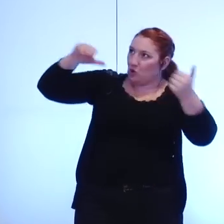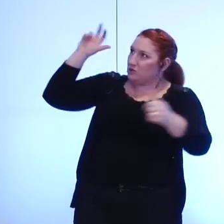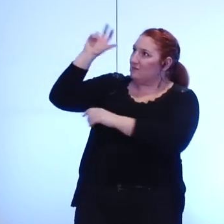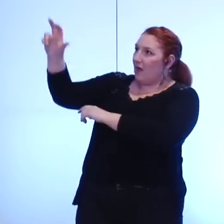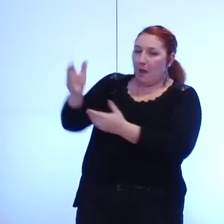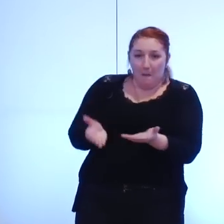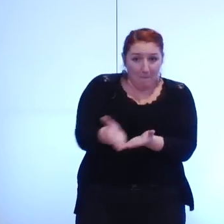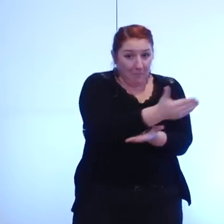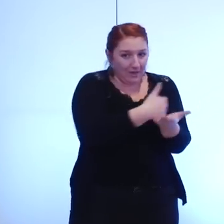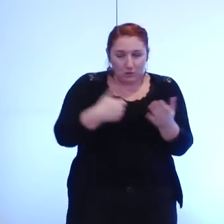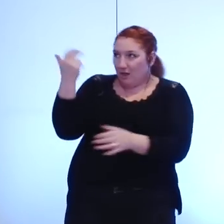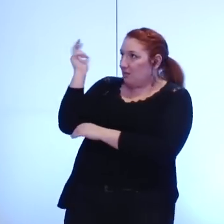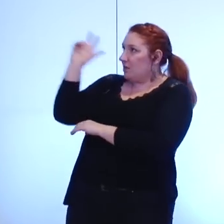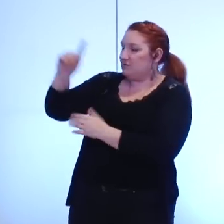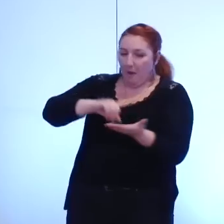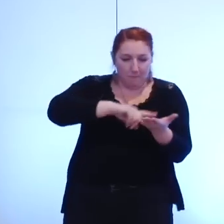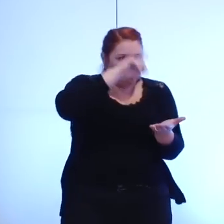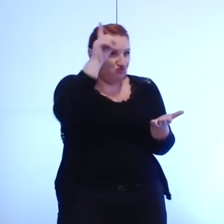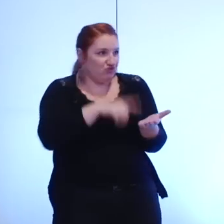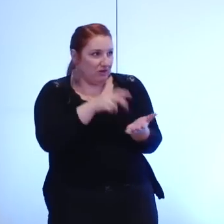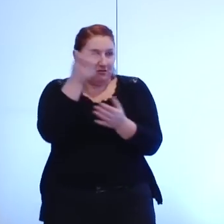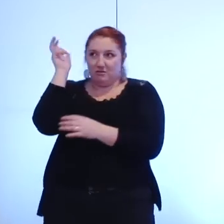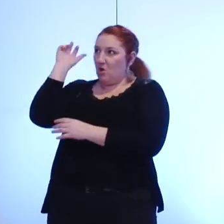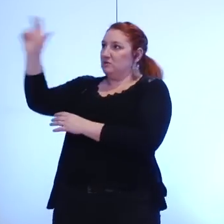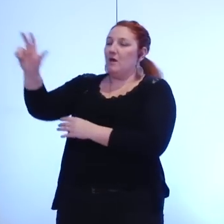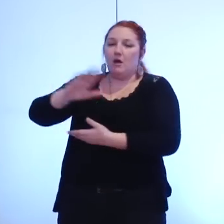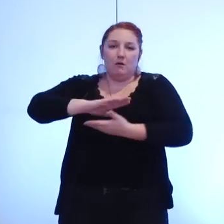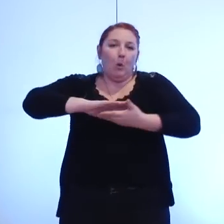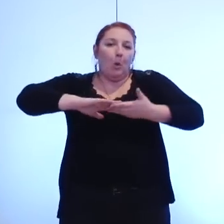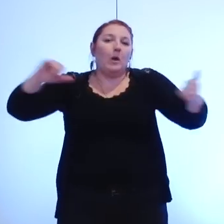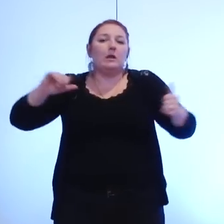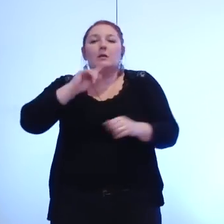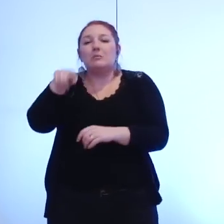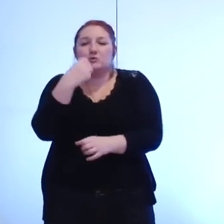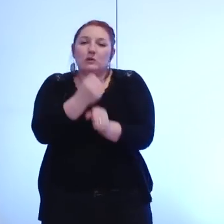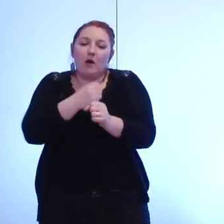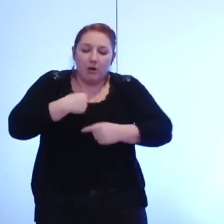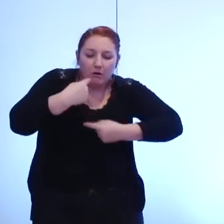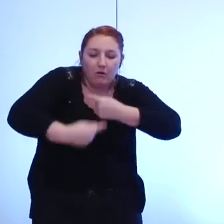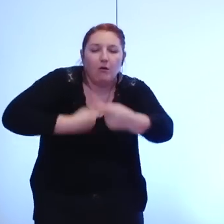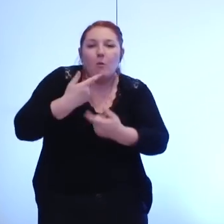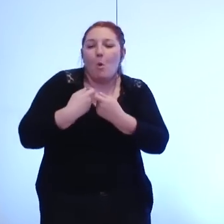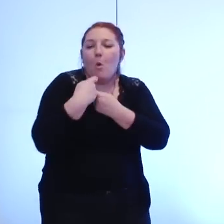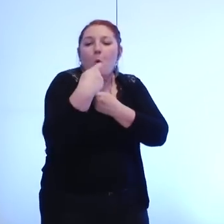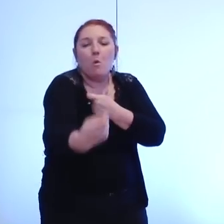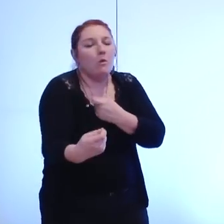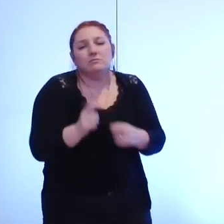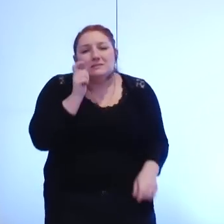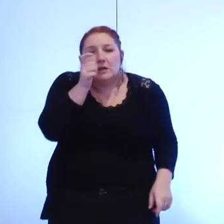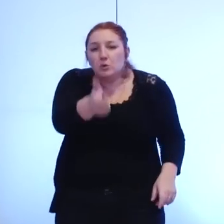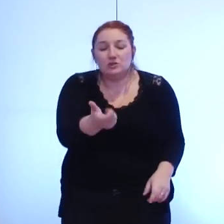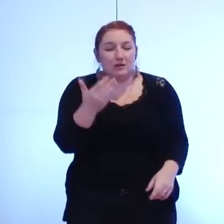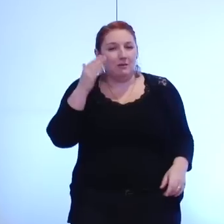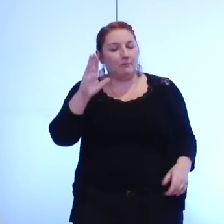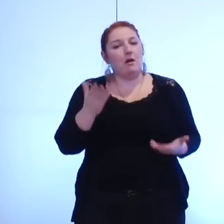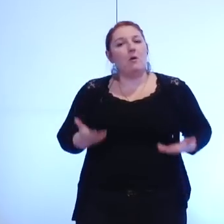budgets est en cours et que ce travail prendra un certain temps c'est du bon sens mais aujourd'hui nous sommes